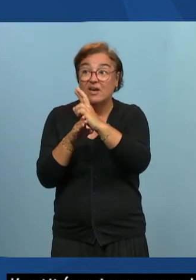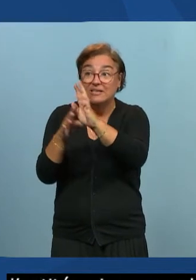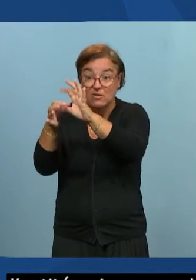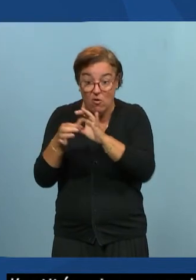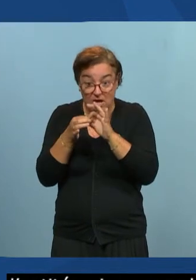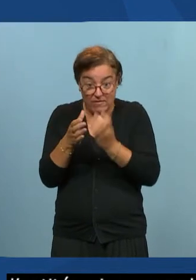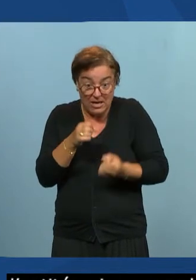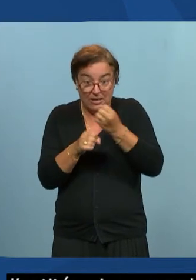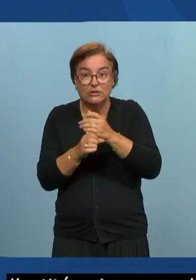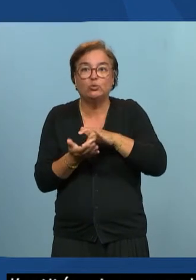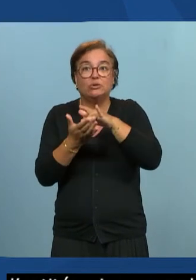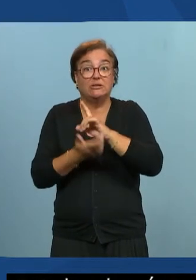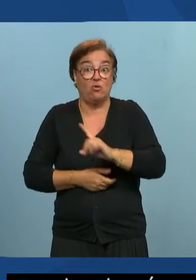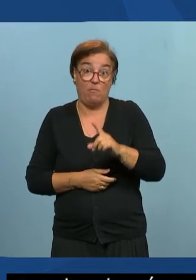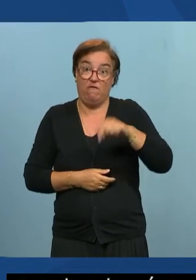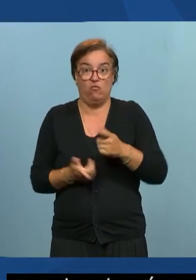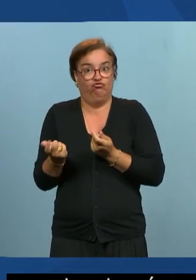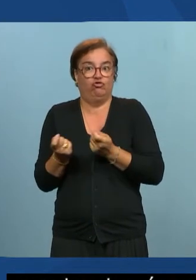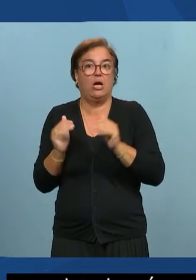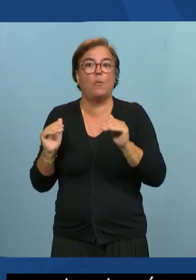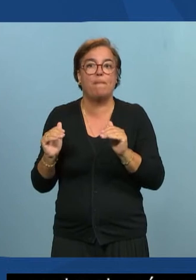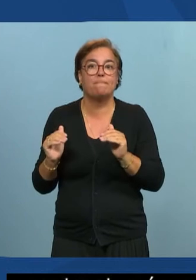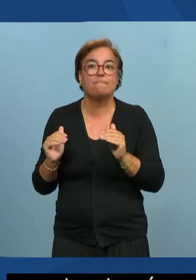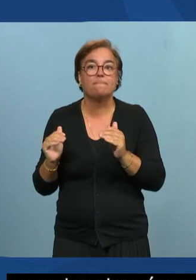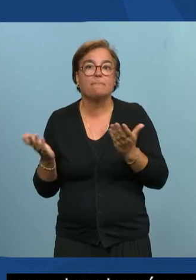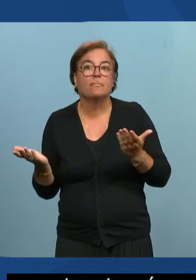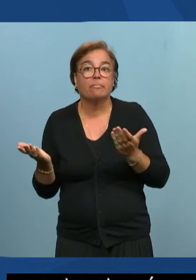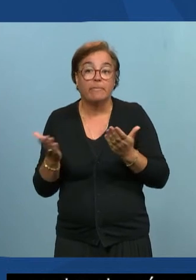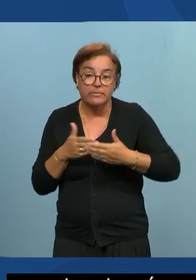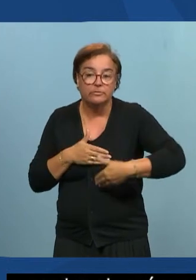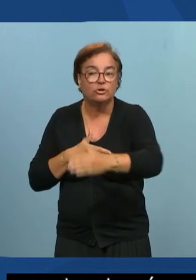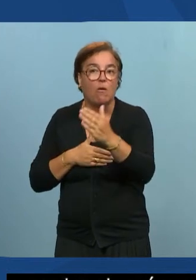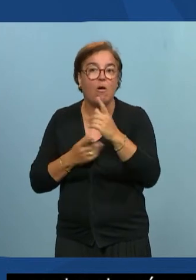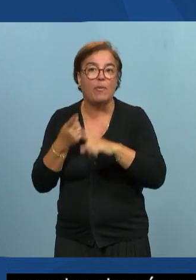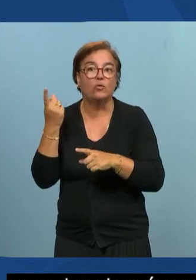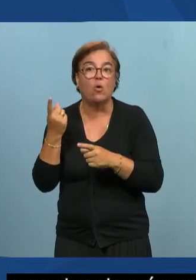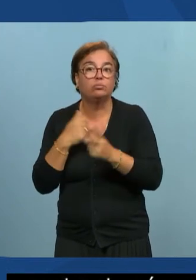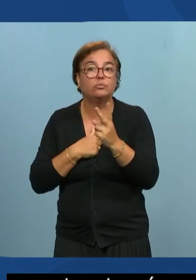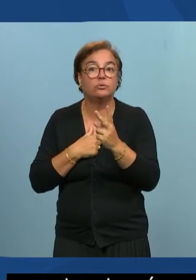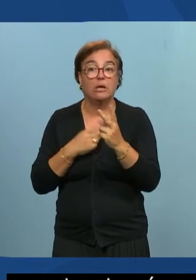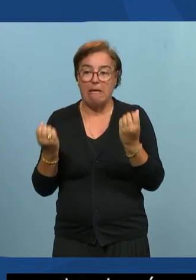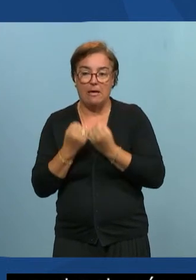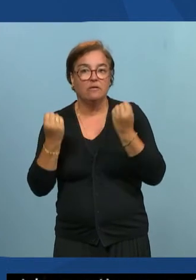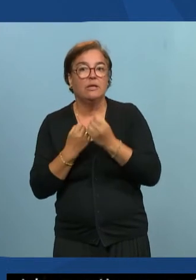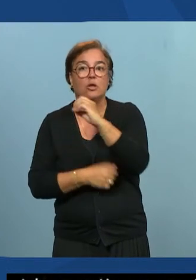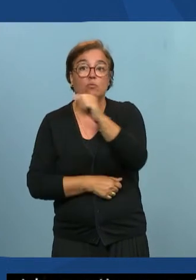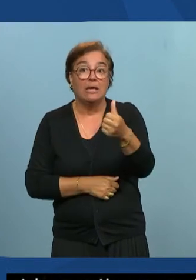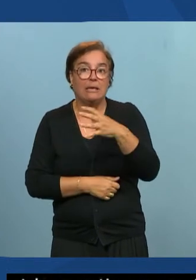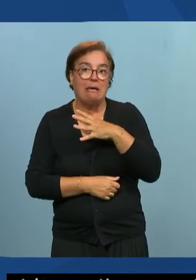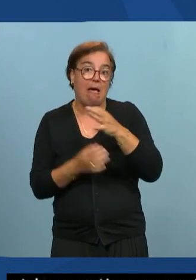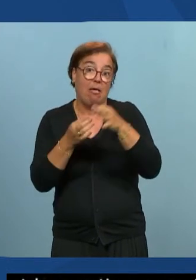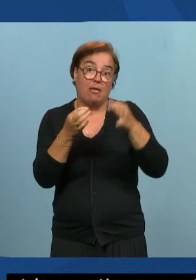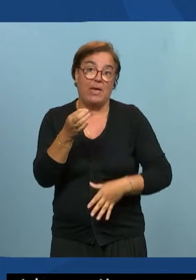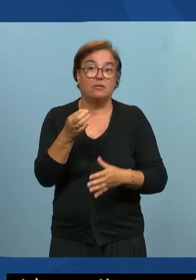on est obligé de s'en occuper en ce moment, parce que, évidemment, ça va devenir de plus en plus important. Les activités numériques ont un impact pas